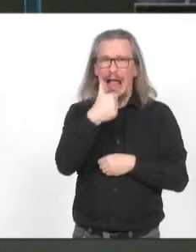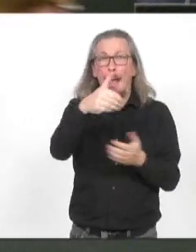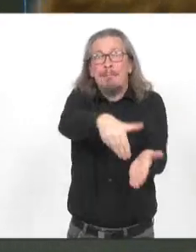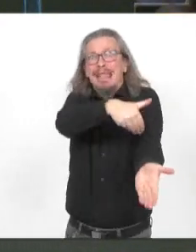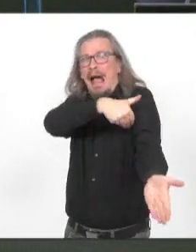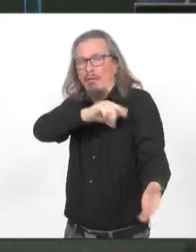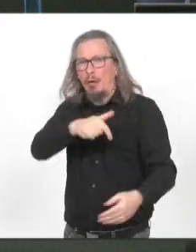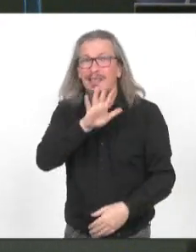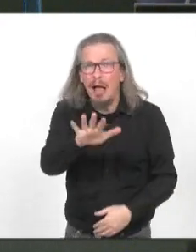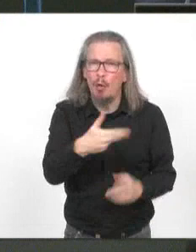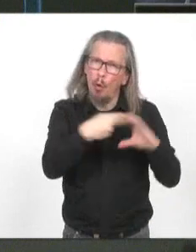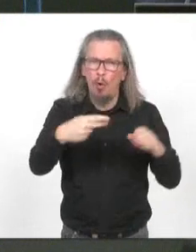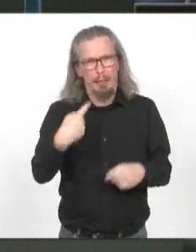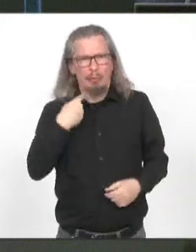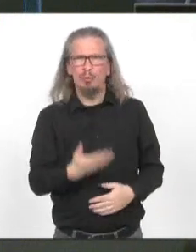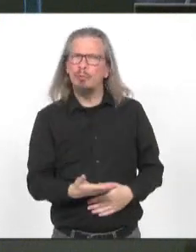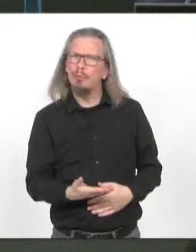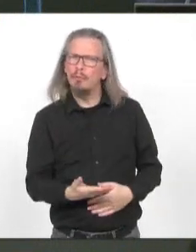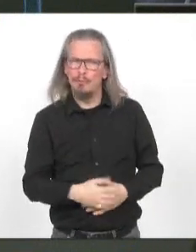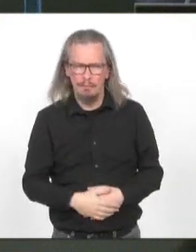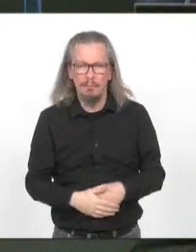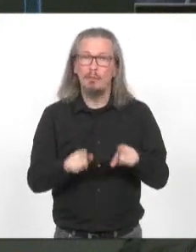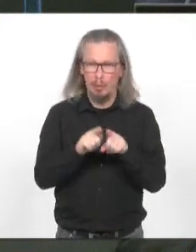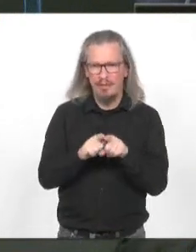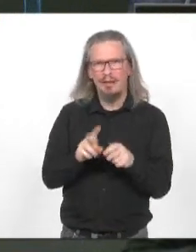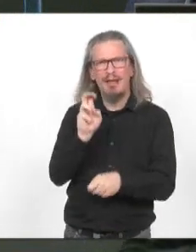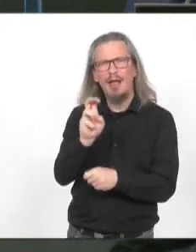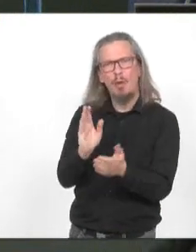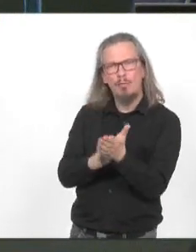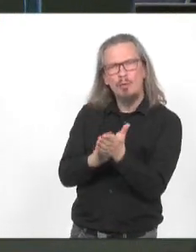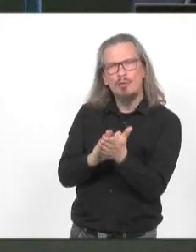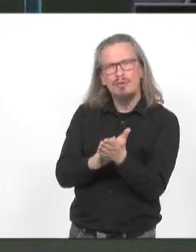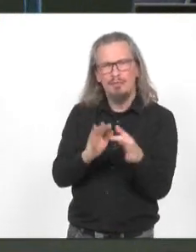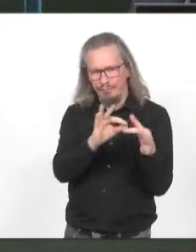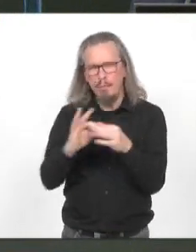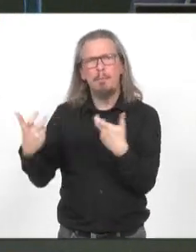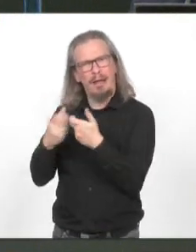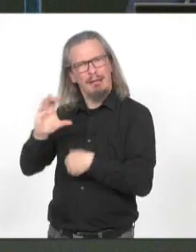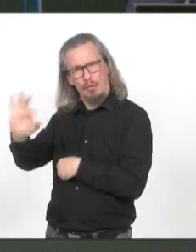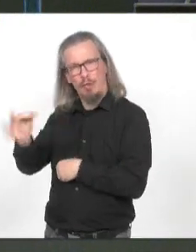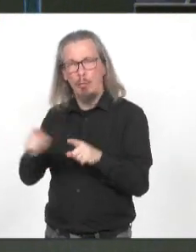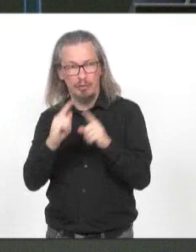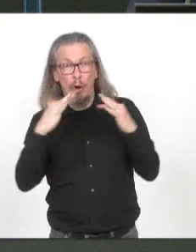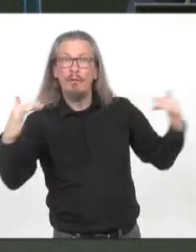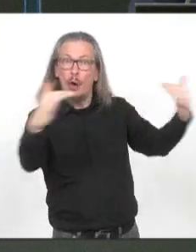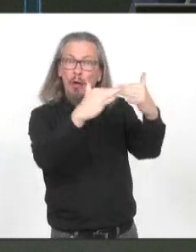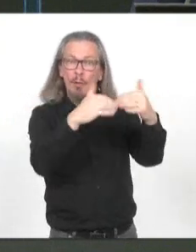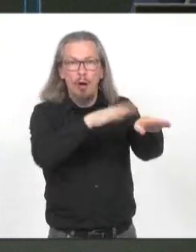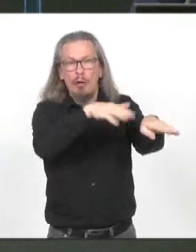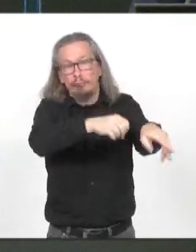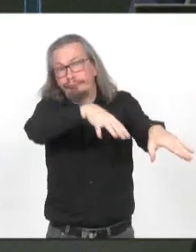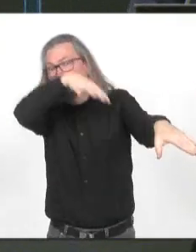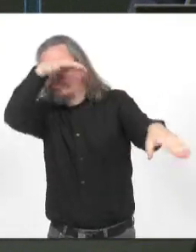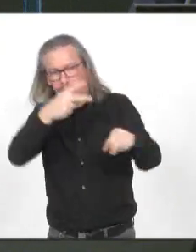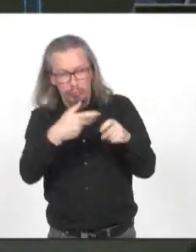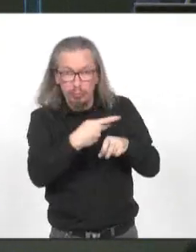et puis mettre en correspondance le coût des co-bonus avec, naturellement, le coût environnemental des embouteillages que nous